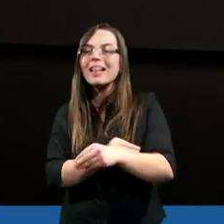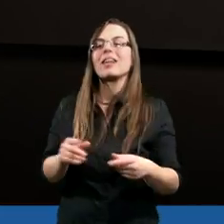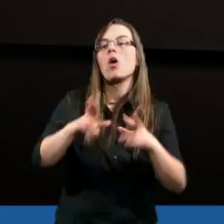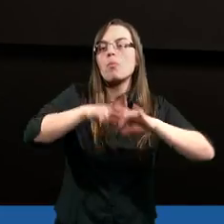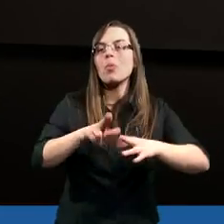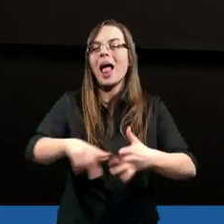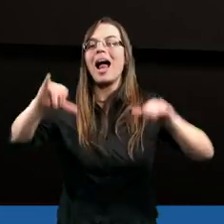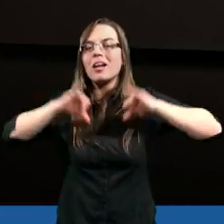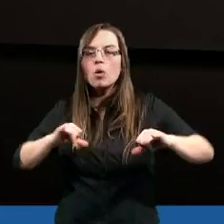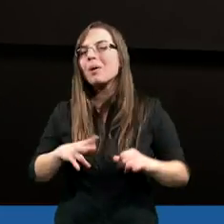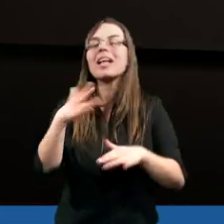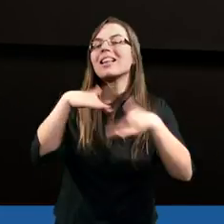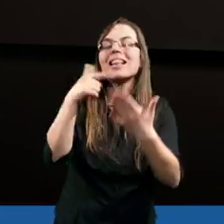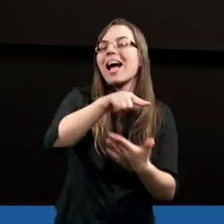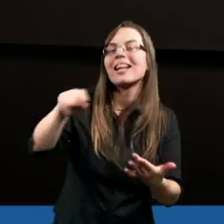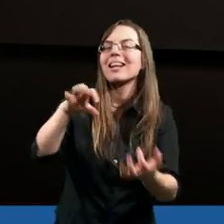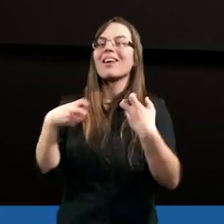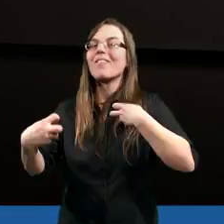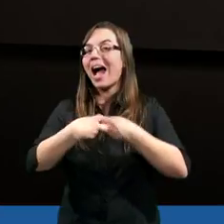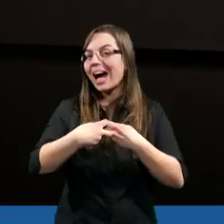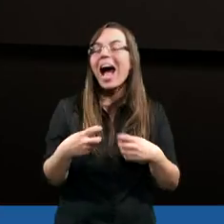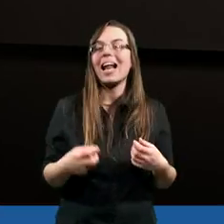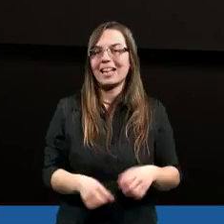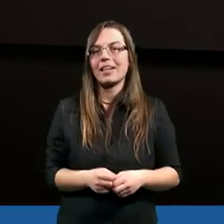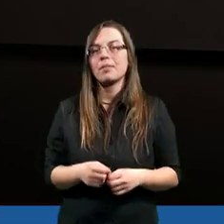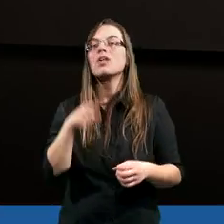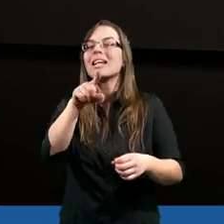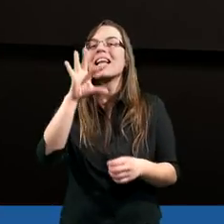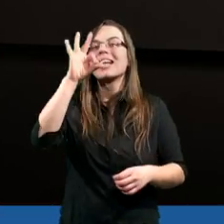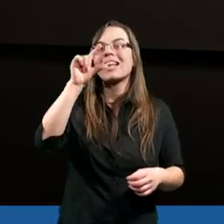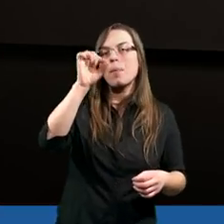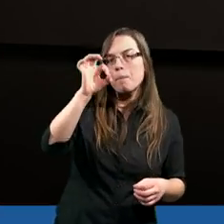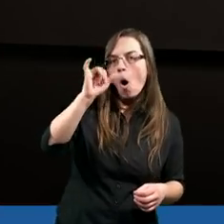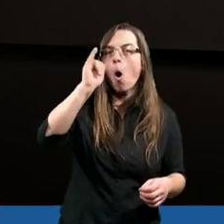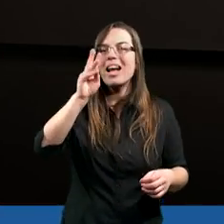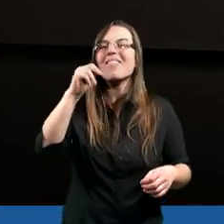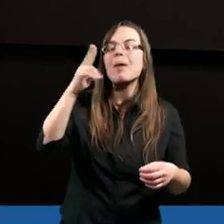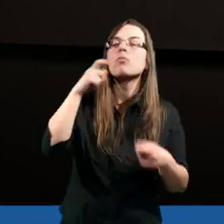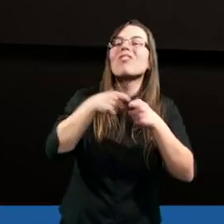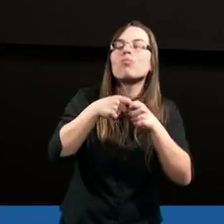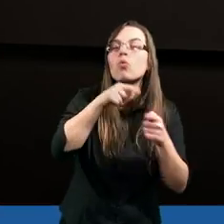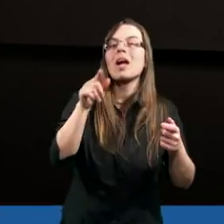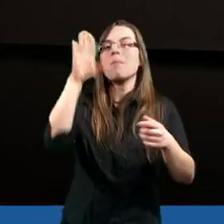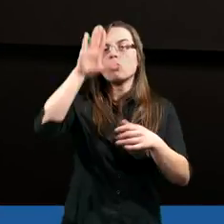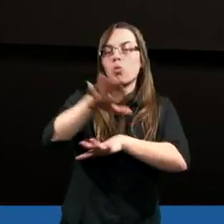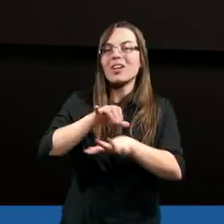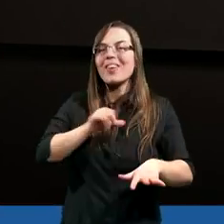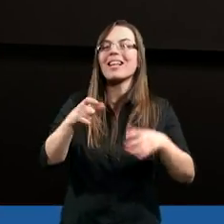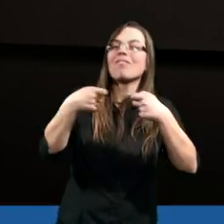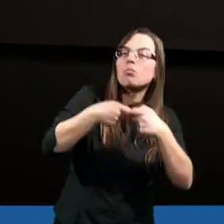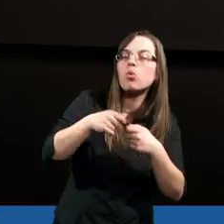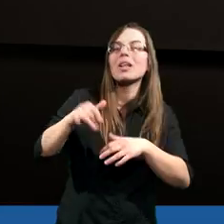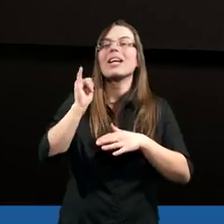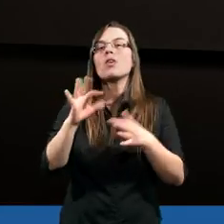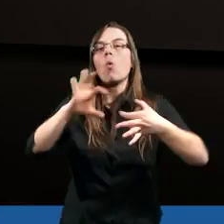położone na sobie jeszcze nie dają tej gwarancji. Duch Święty jest tym spoiwem. Ciało jest współzależne od siebie, ale jest